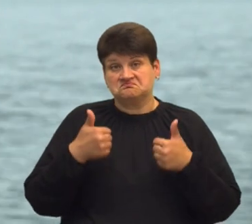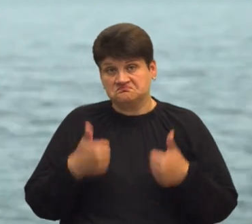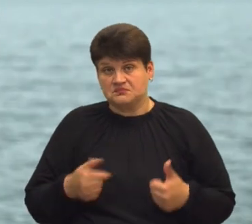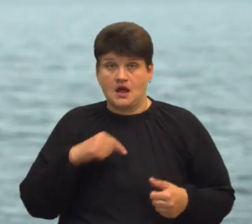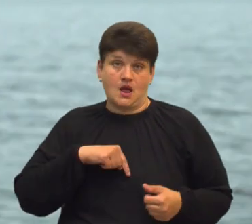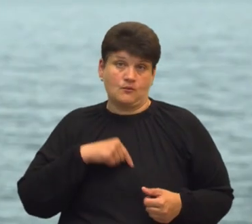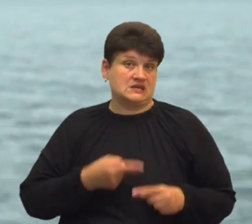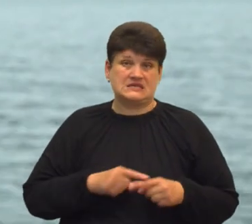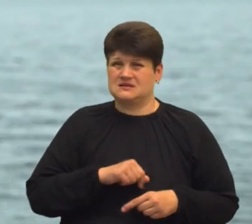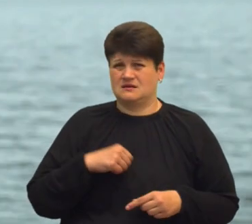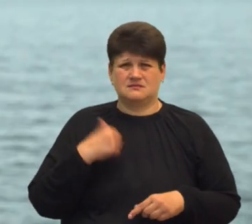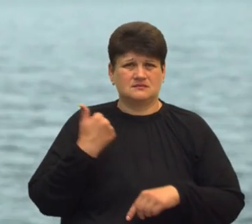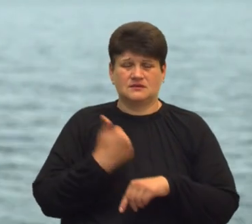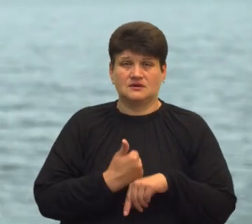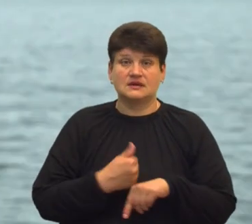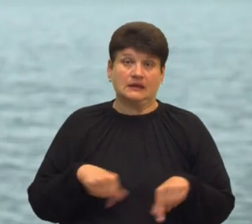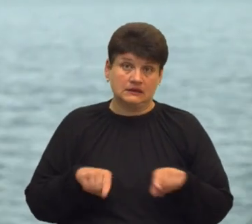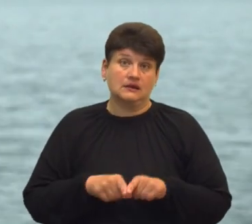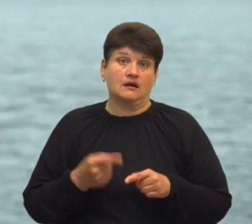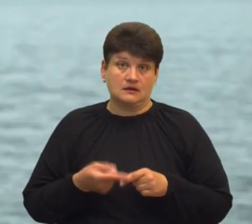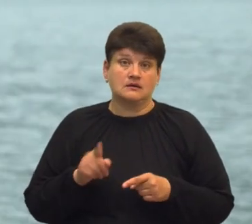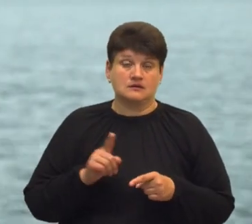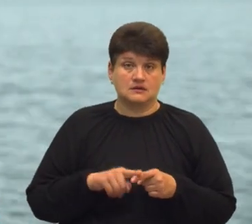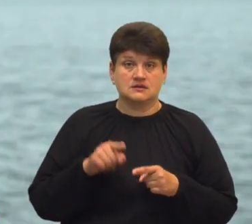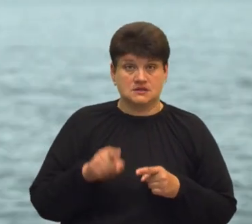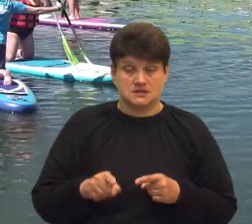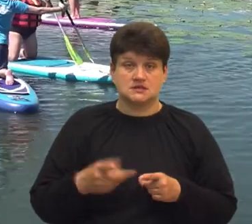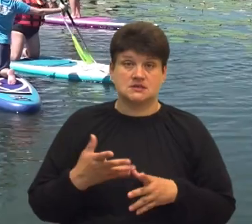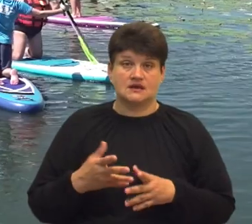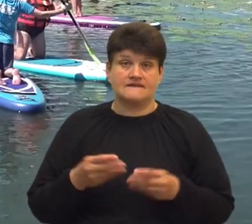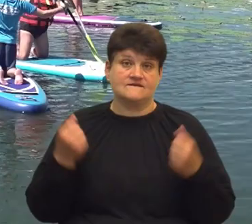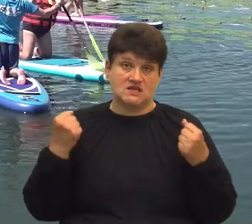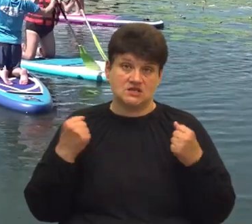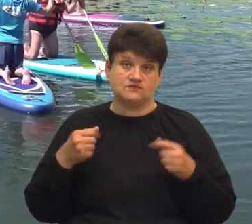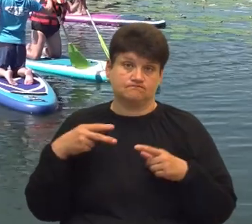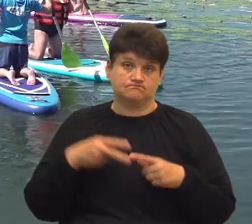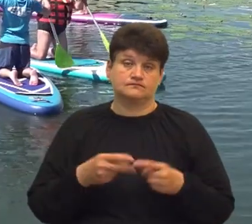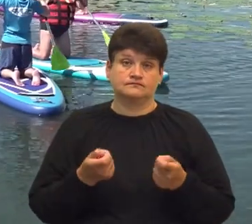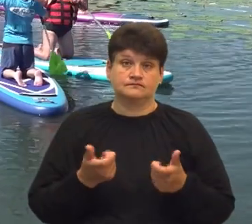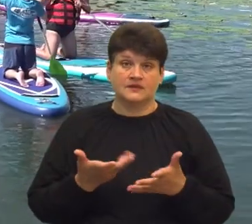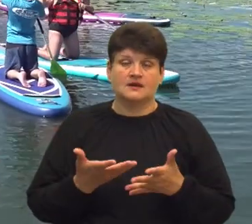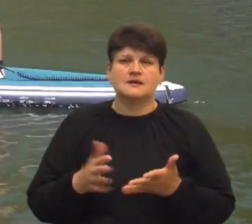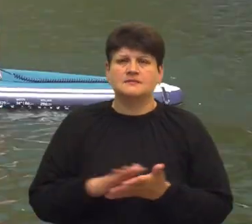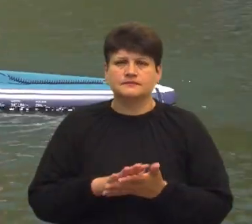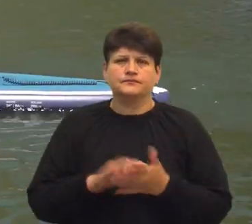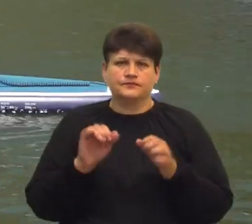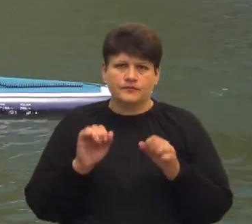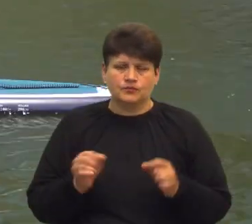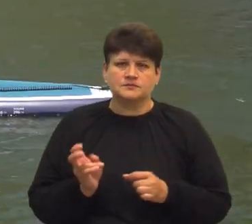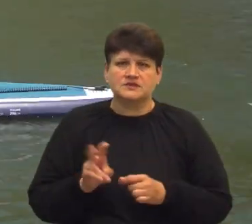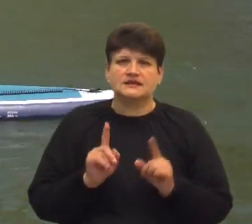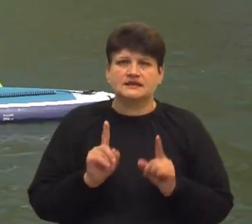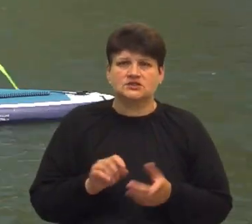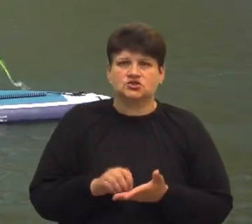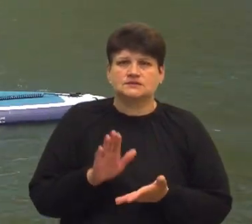найголовніше. І так, це помірна фізична нагрузка. Заняття безкоштовні та долучитися можна лише за попередньої